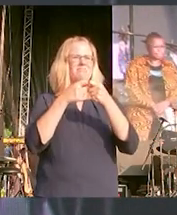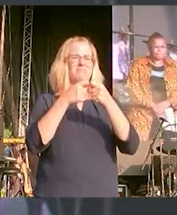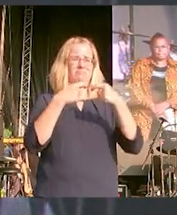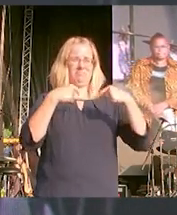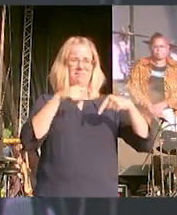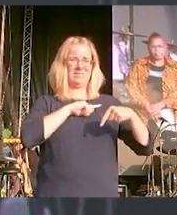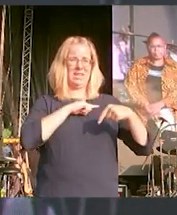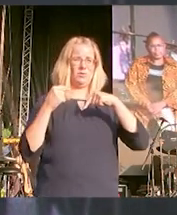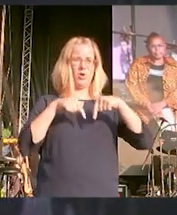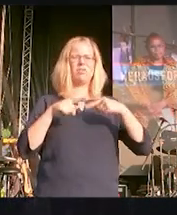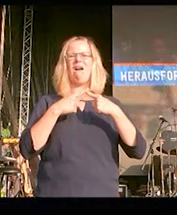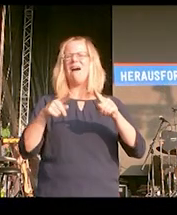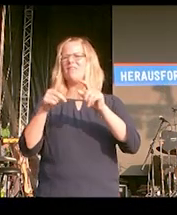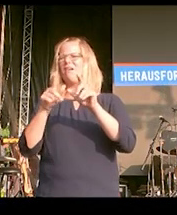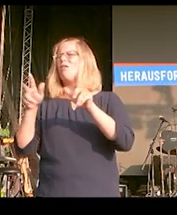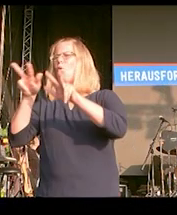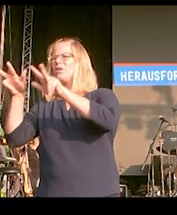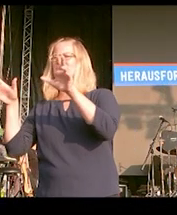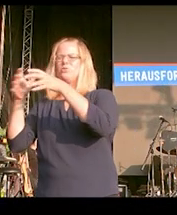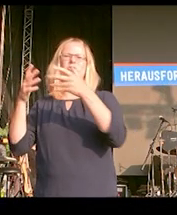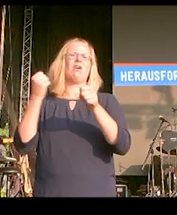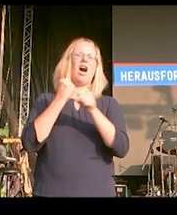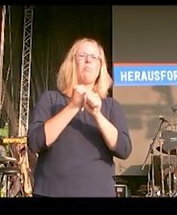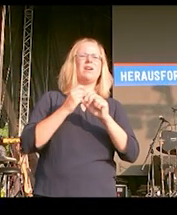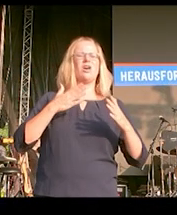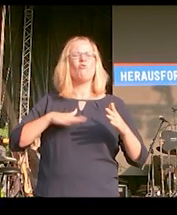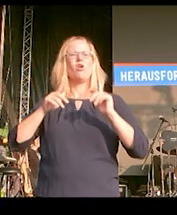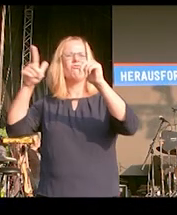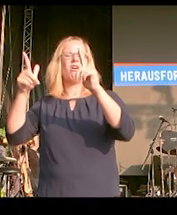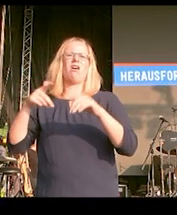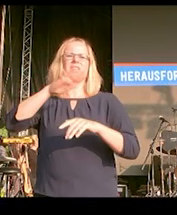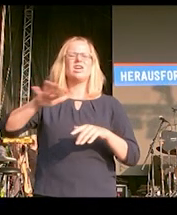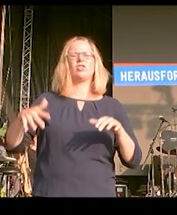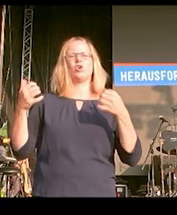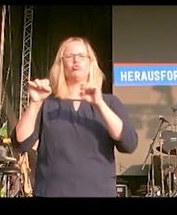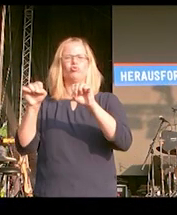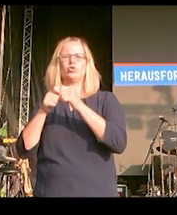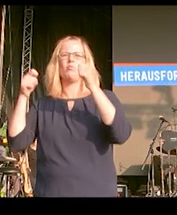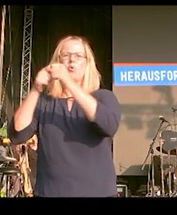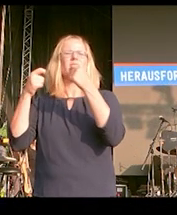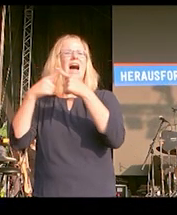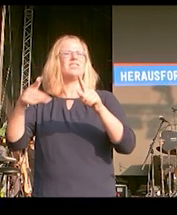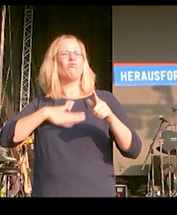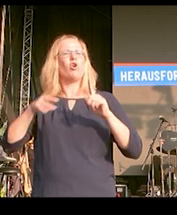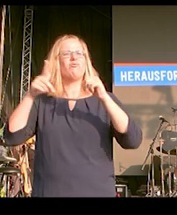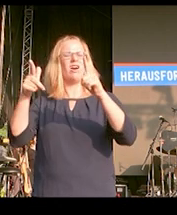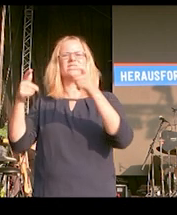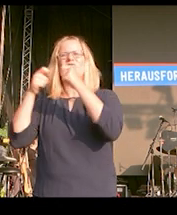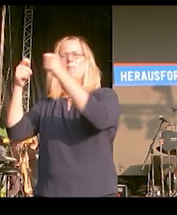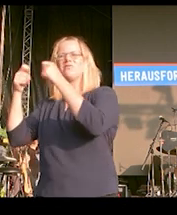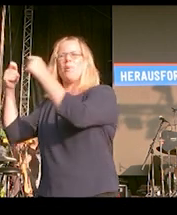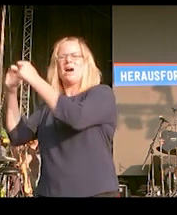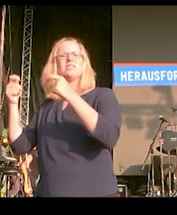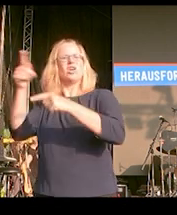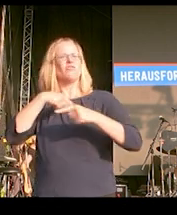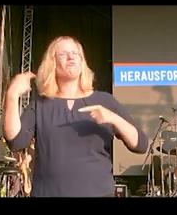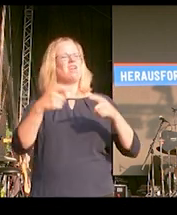Organisationen, der Arbeiterwohlfahrt, dem Deutschen Kinderschutzbund, der Volkssolidarität, anderen Wohlfahrtsverbänden mitmarschiert, Block